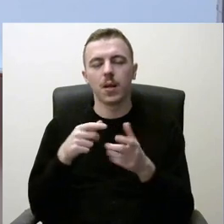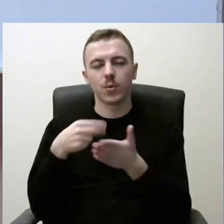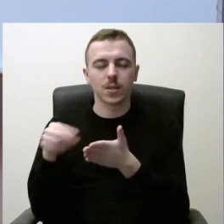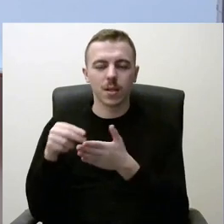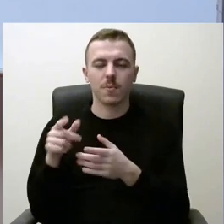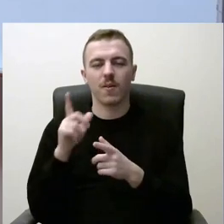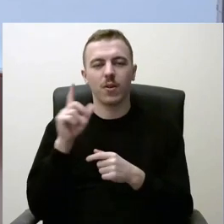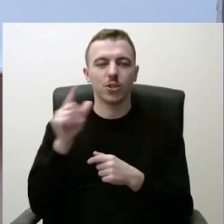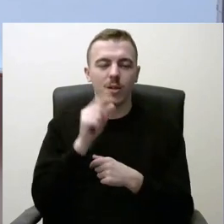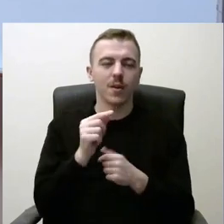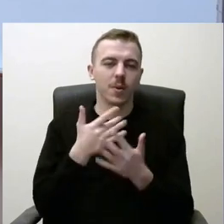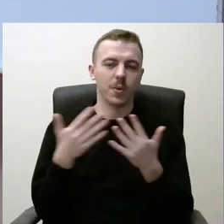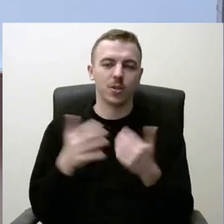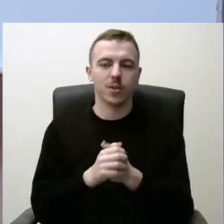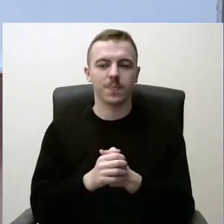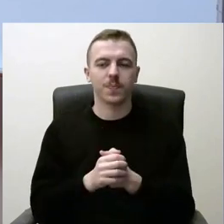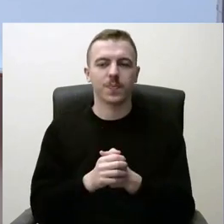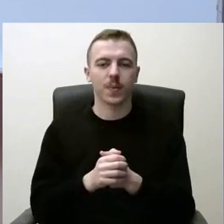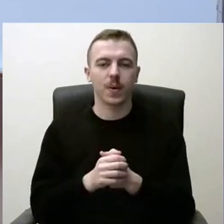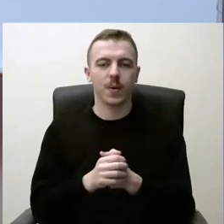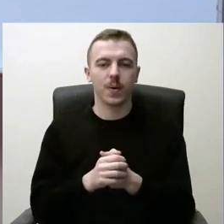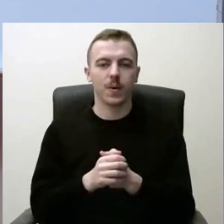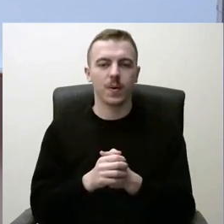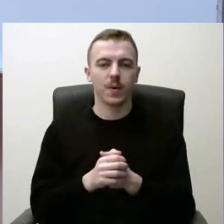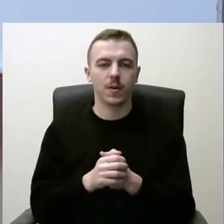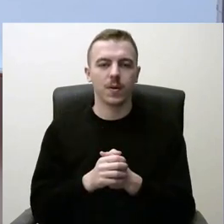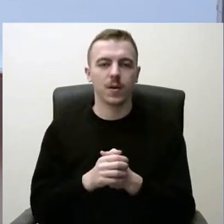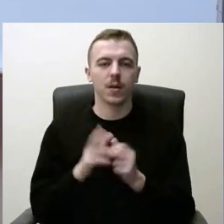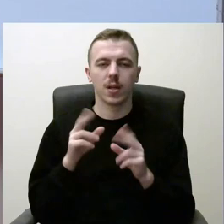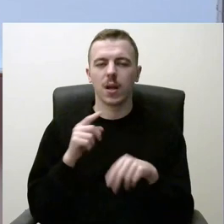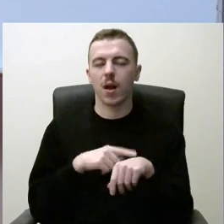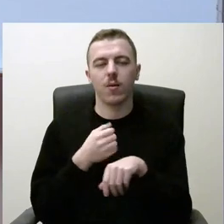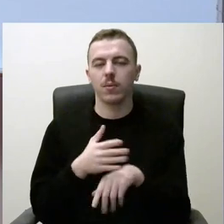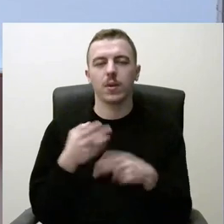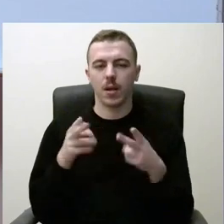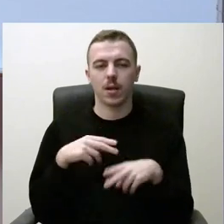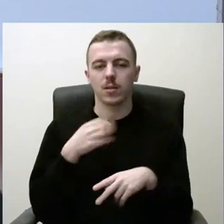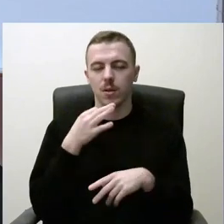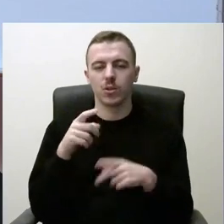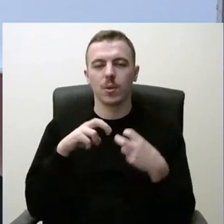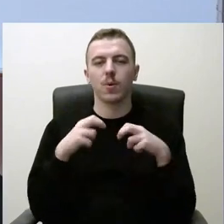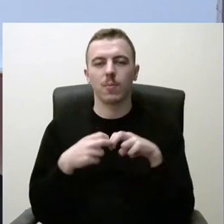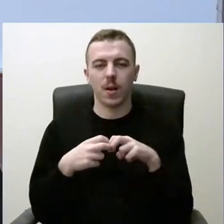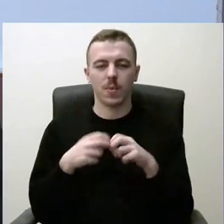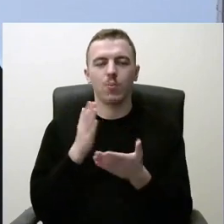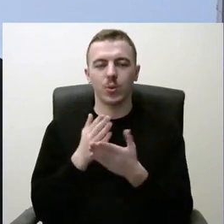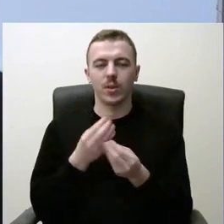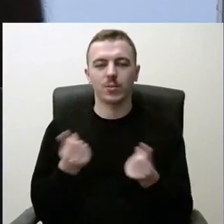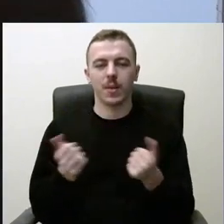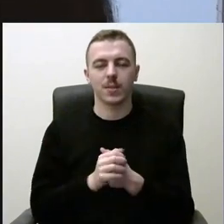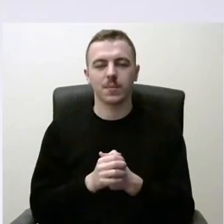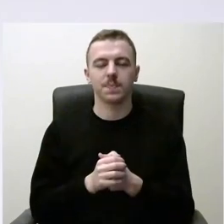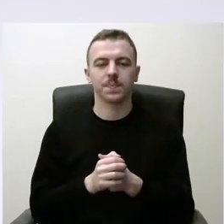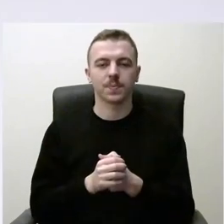ir panašiai. Na, tai tikrai daugiau neužimsiu laiko ir sakau, šitą problemą būtina spręsti kuo greičiu.